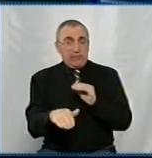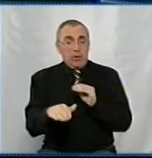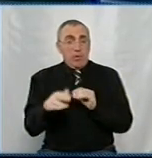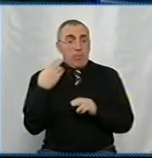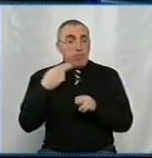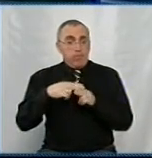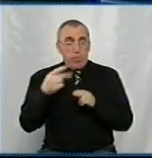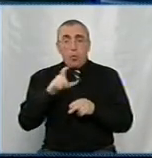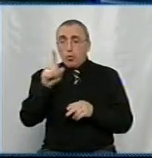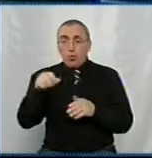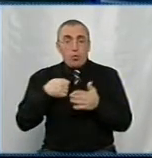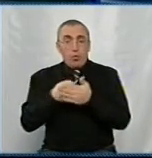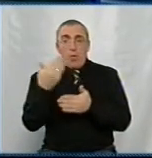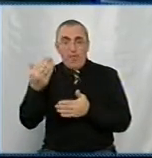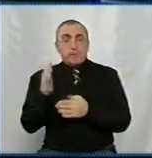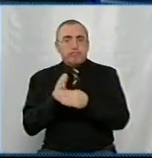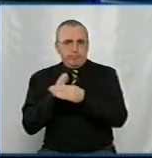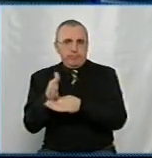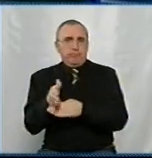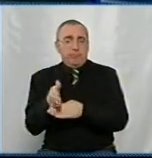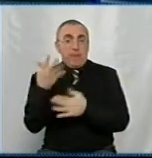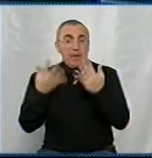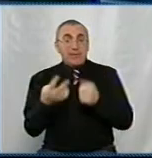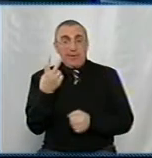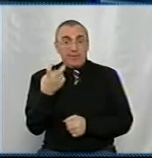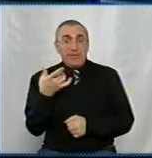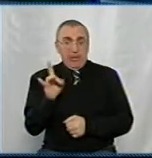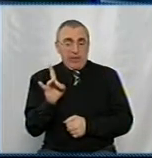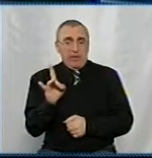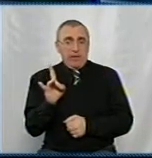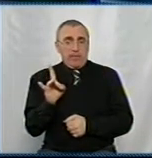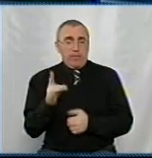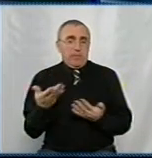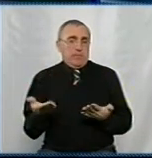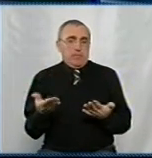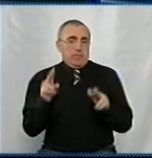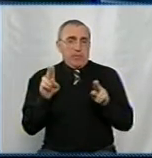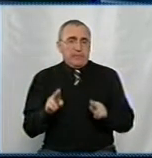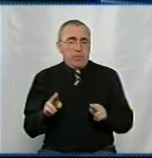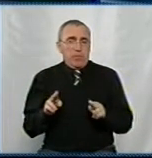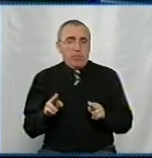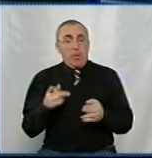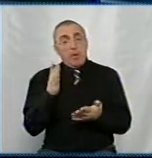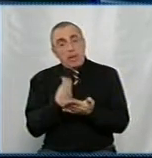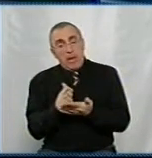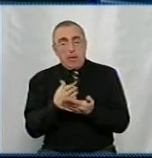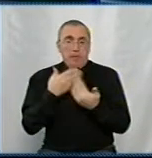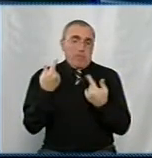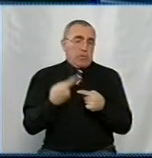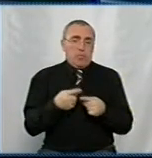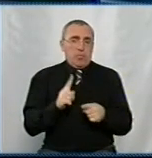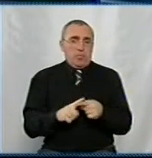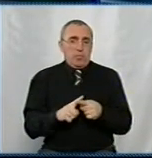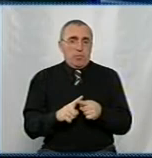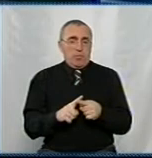однозначно до вас прийдуть, до вас постукають. Але якщо маєте і 200 гривень, ну, принциповий момент, він або є, або не має цього боргу.